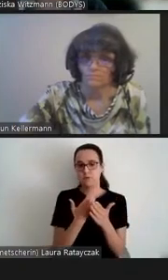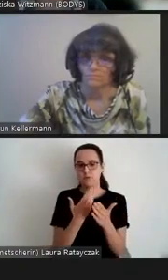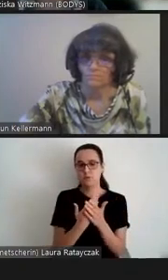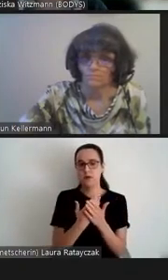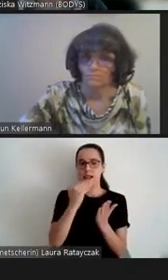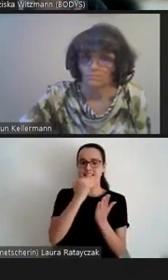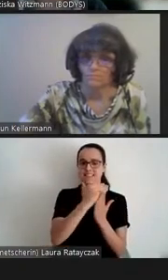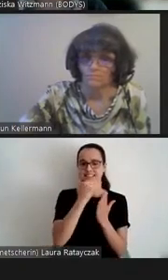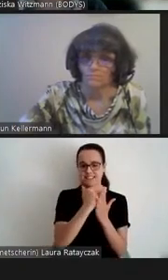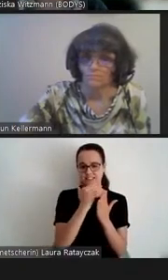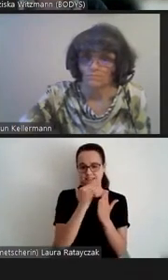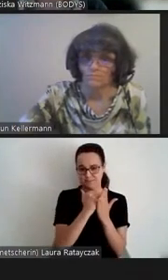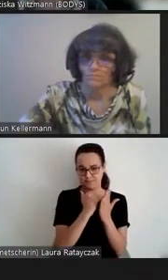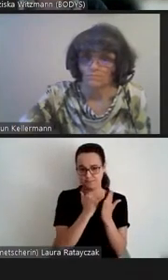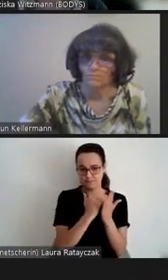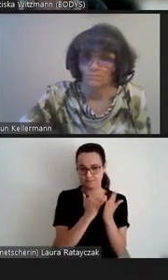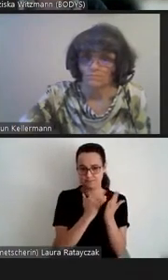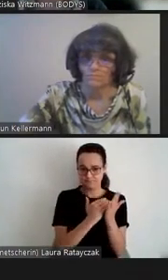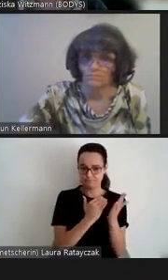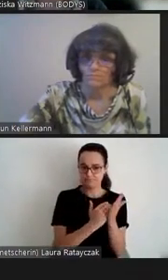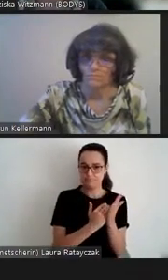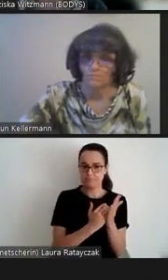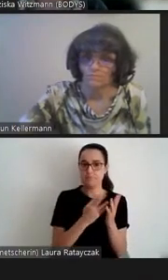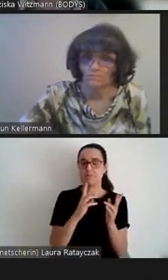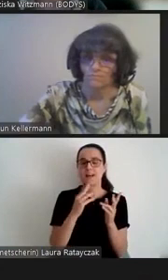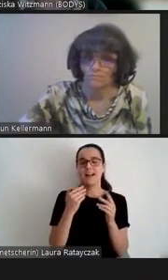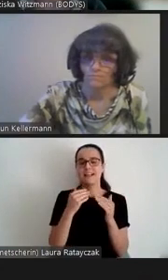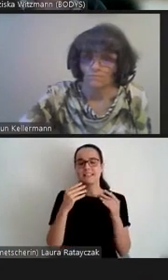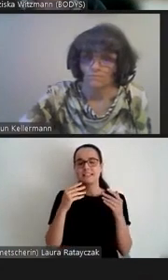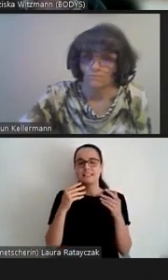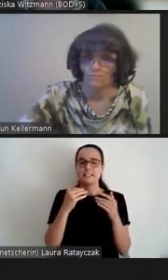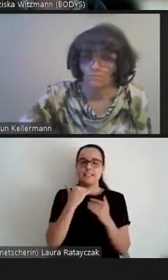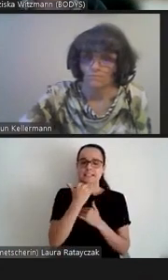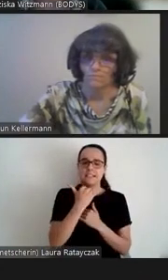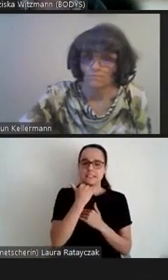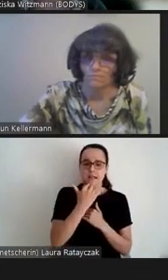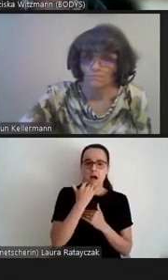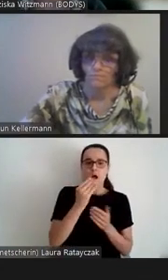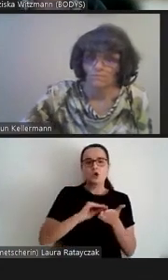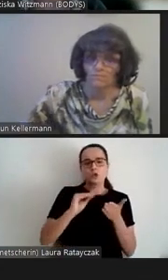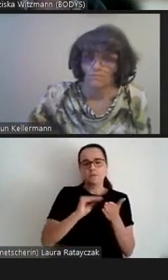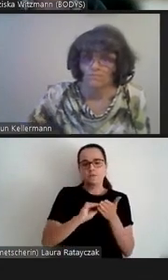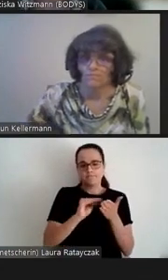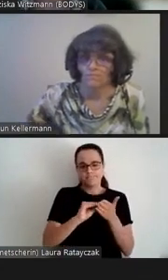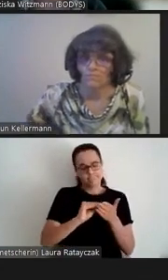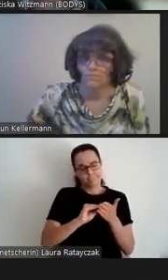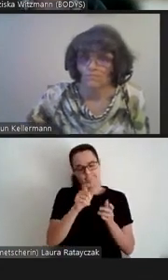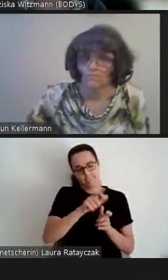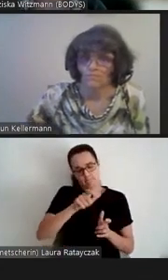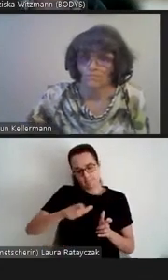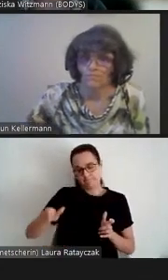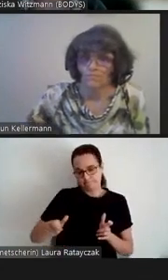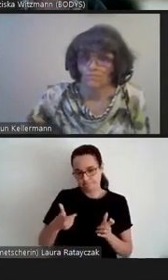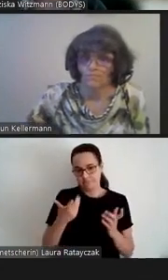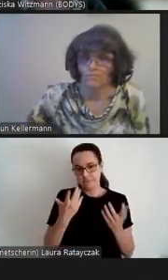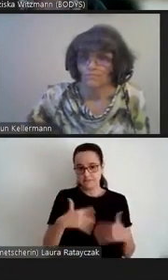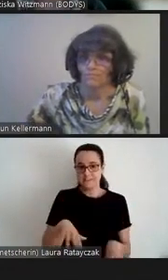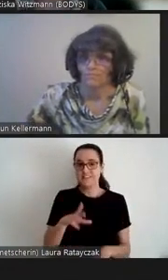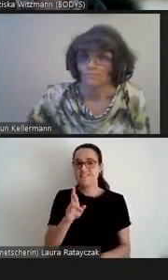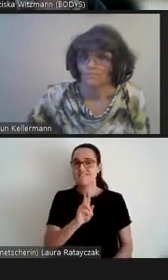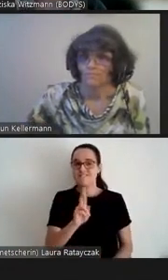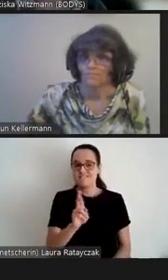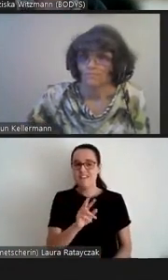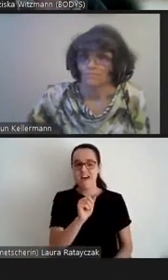Auflistung von Dichtern und Schriftstellern, von denen überliefert